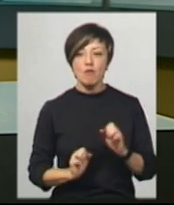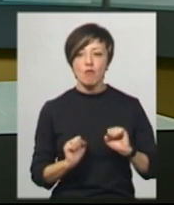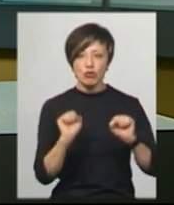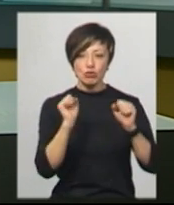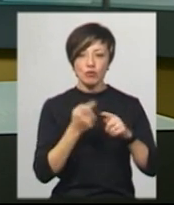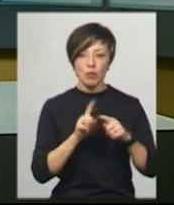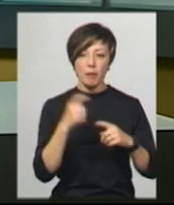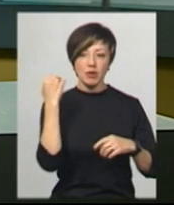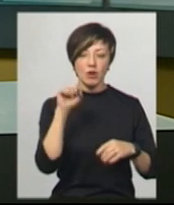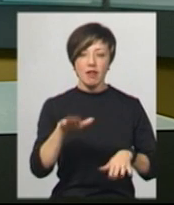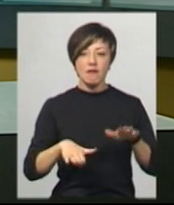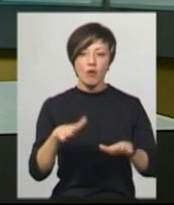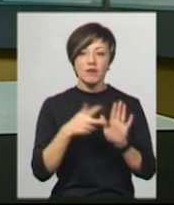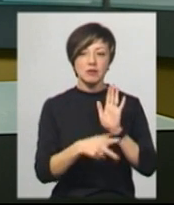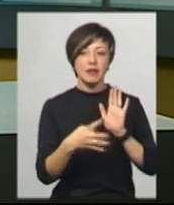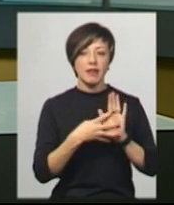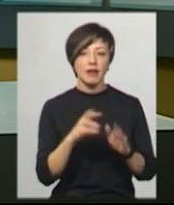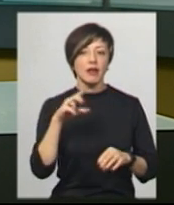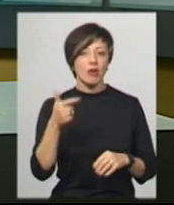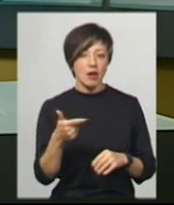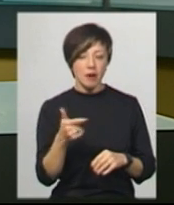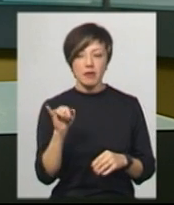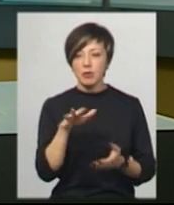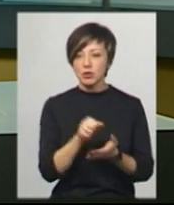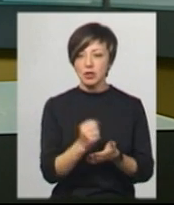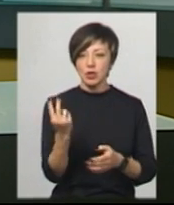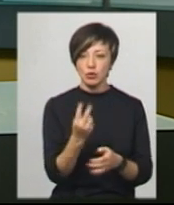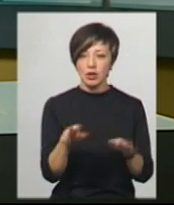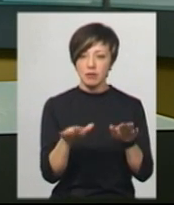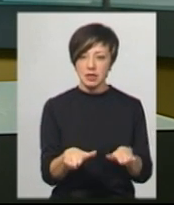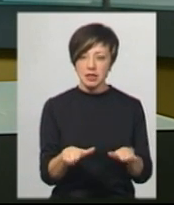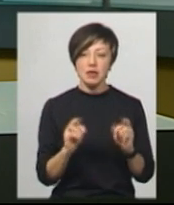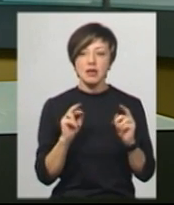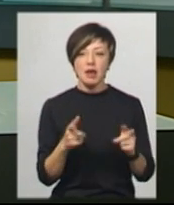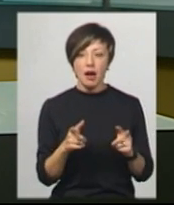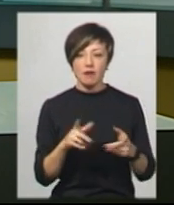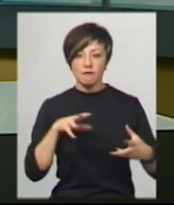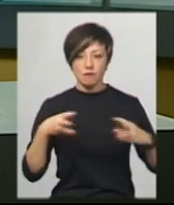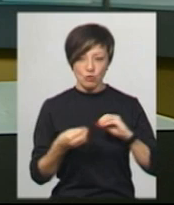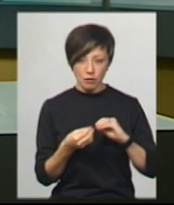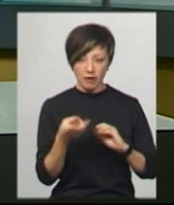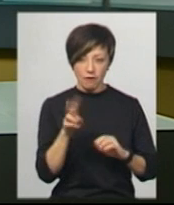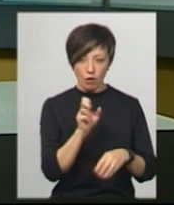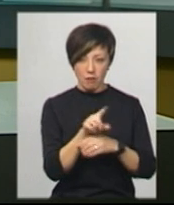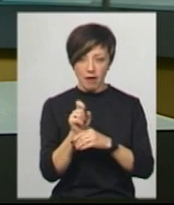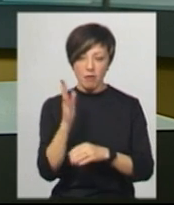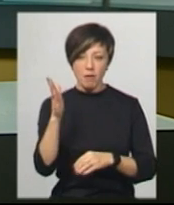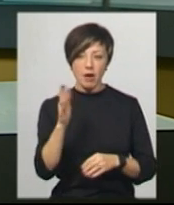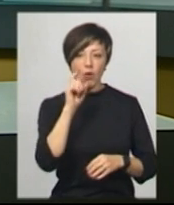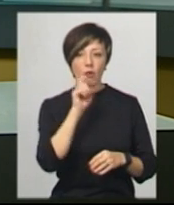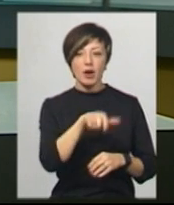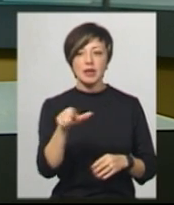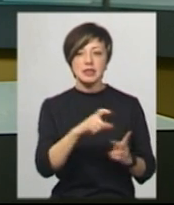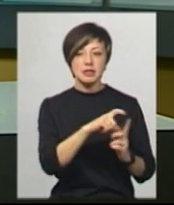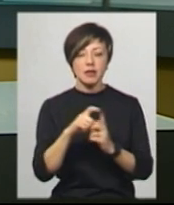Ангеліна підкорила вагу 89 кг та посіла друге місце, як і в сумі у двох вправах. Попереду українки,